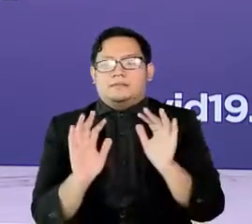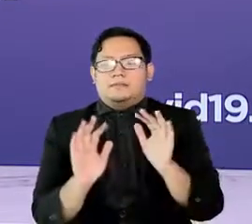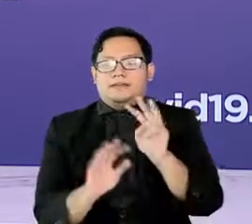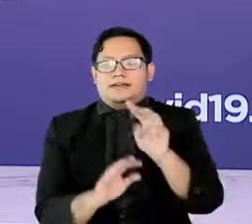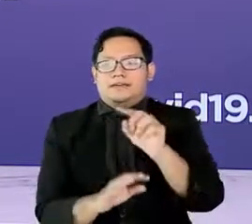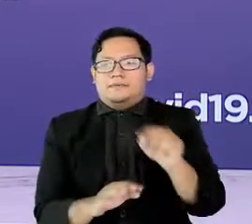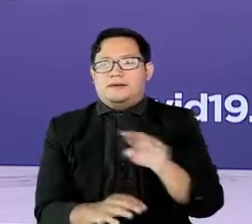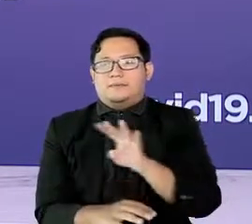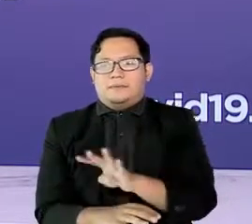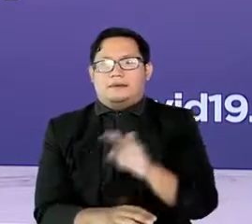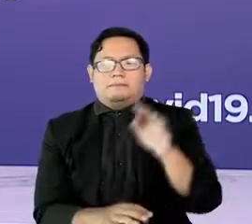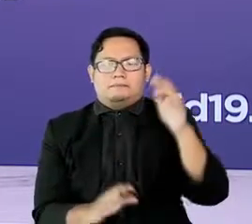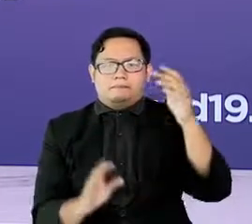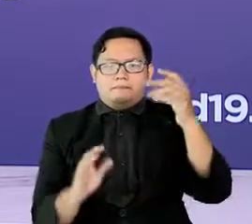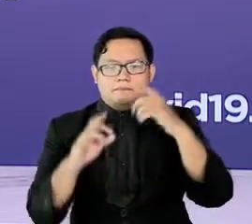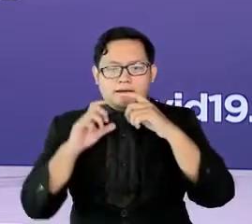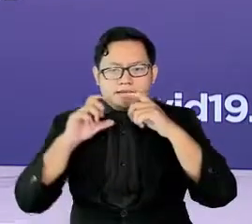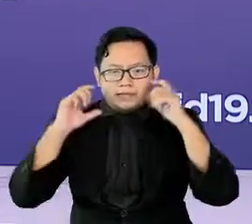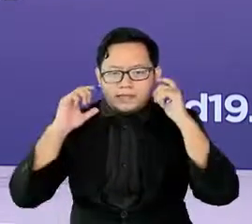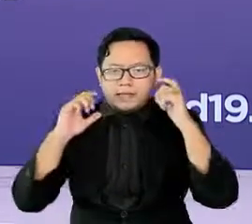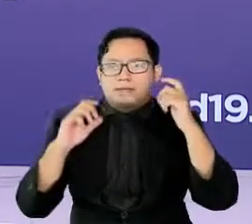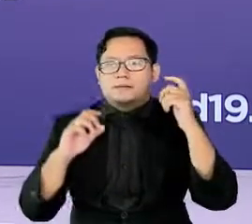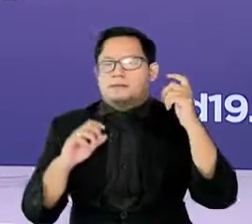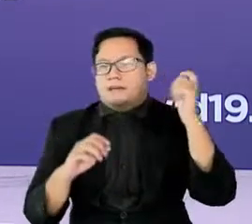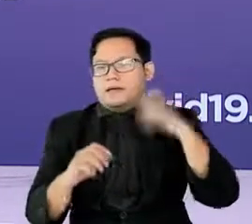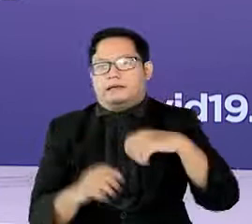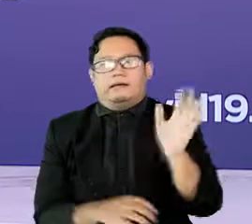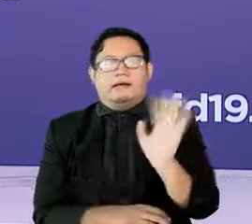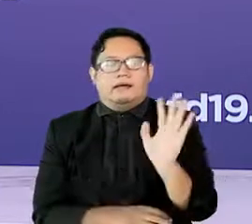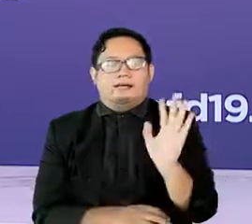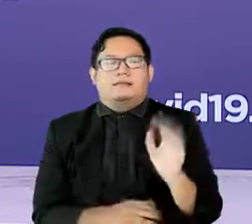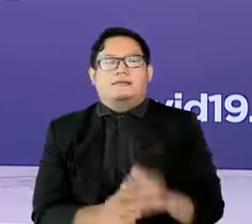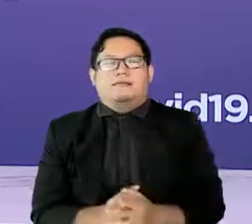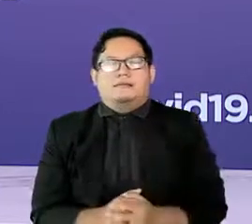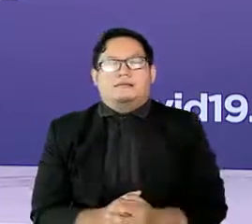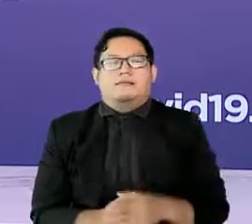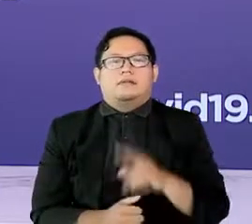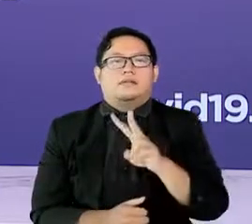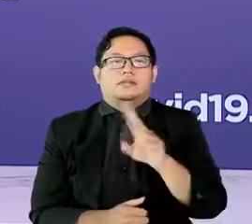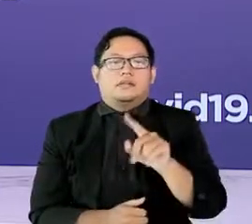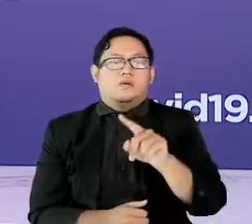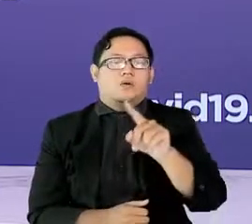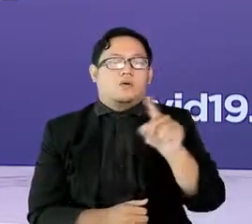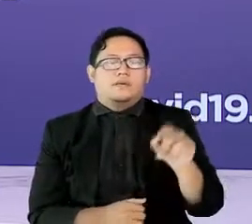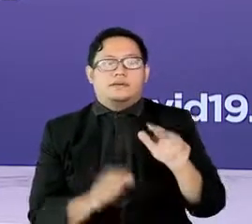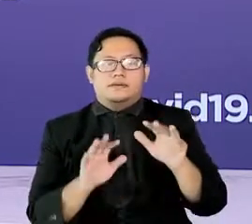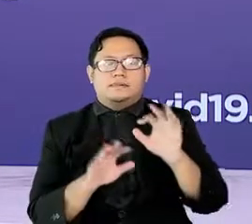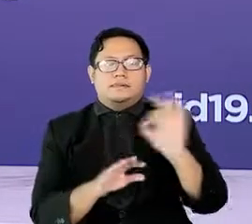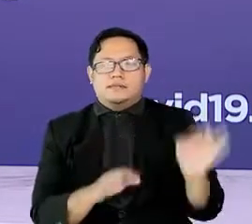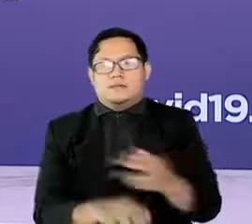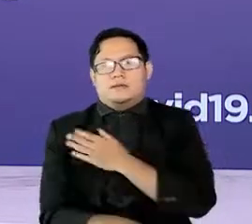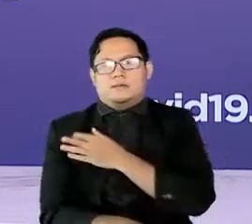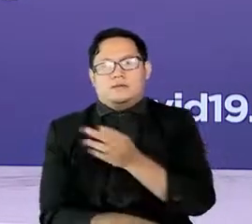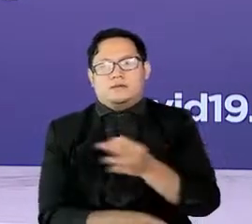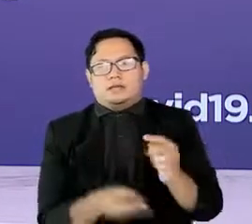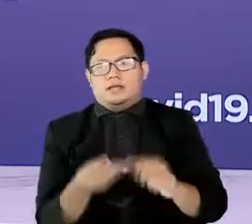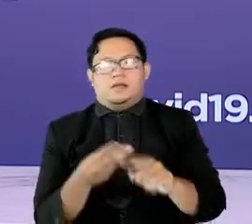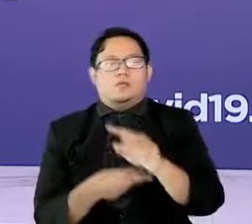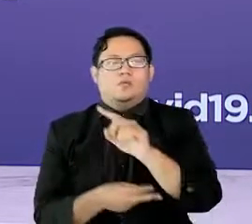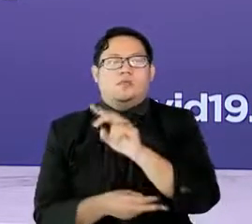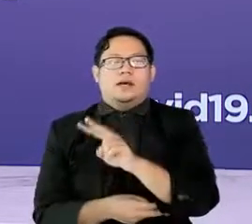memakai masker. Sedangkan 21,99 persen kabupaten kota, 25